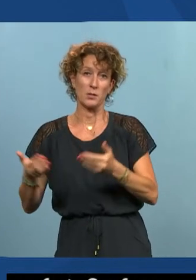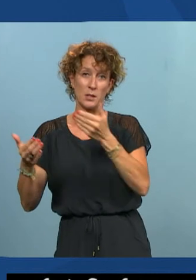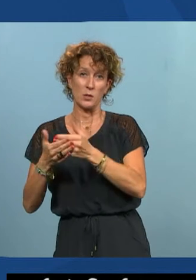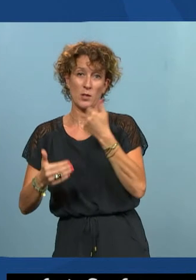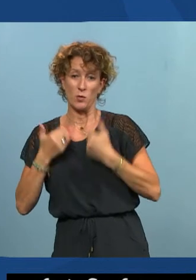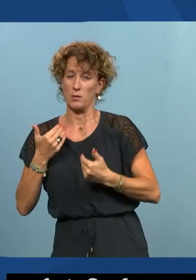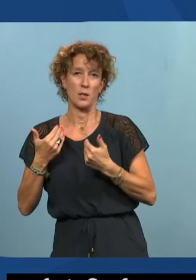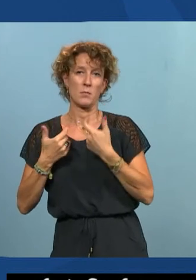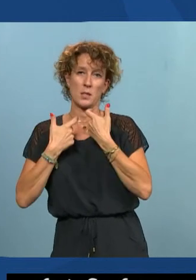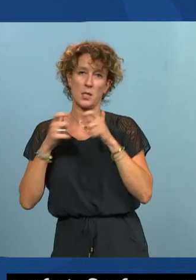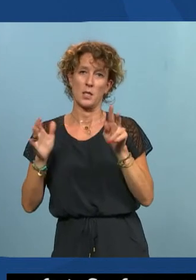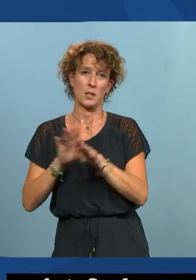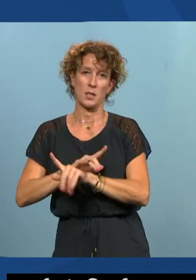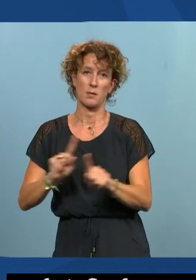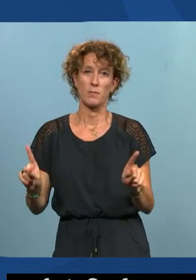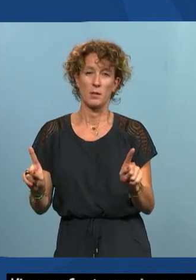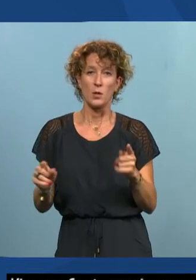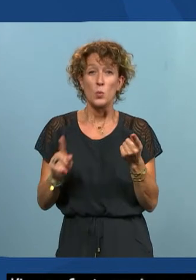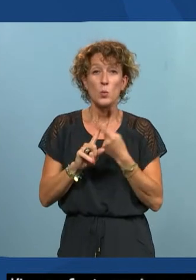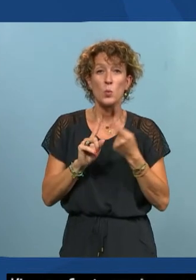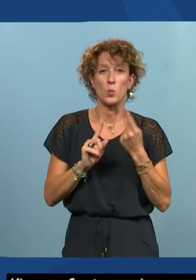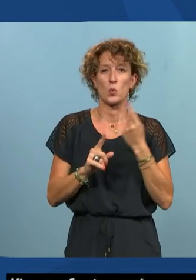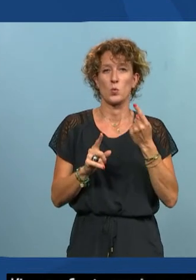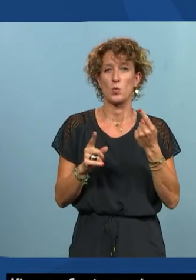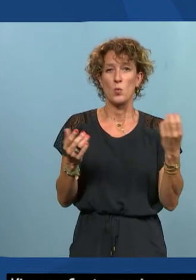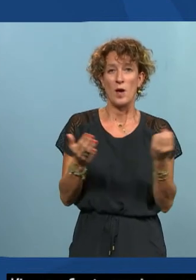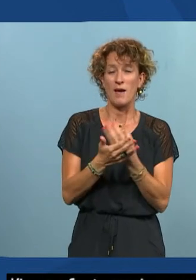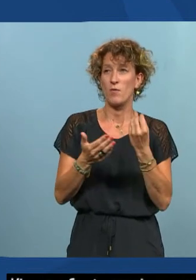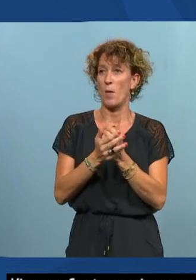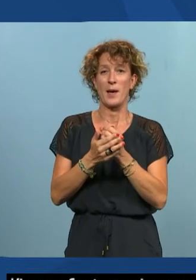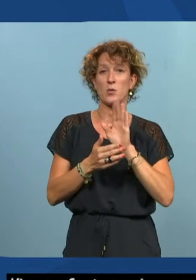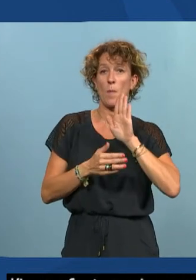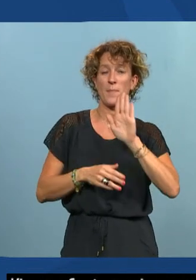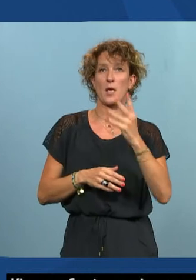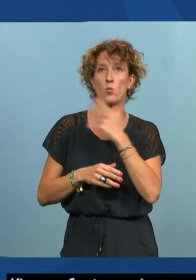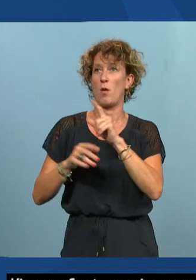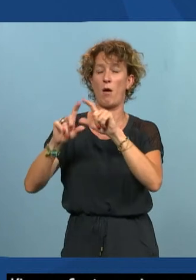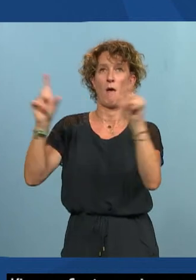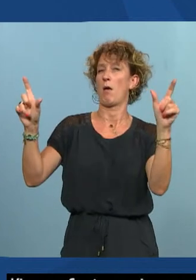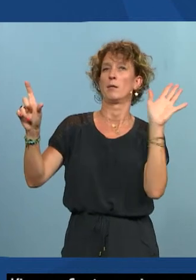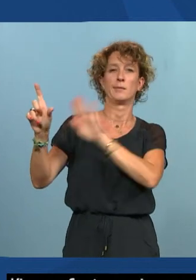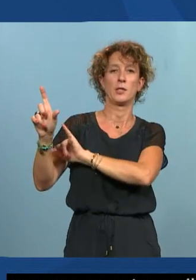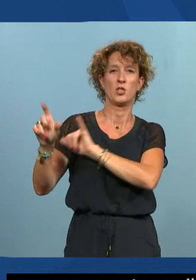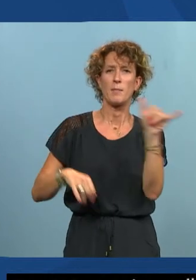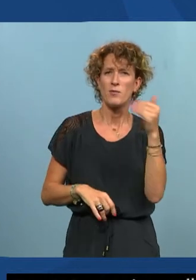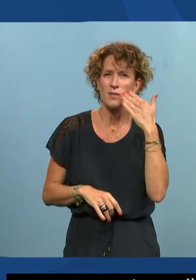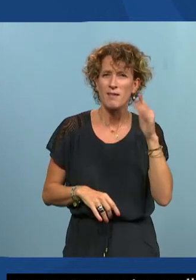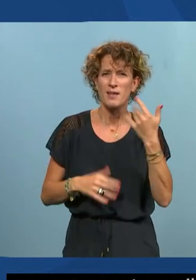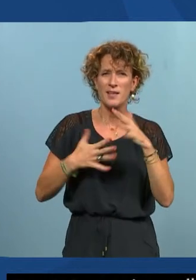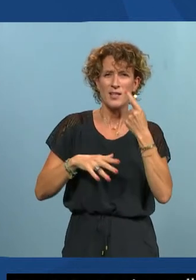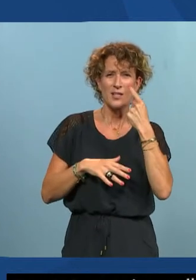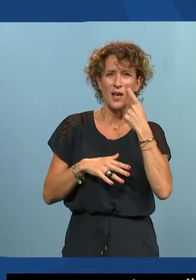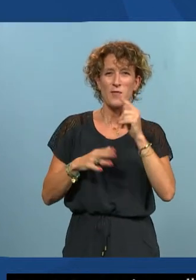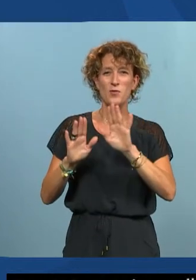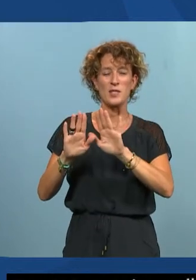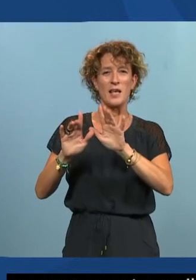les contrastes ne véhiculez jamais l'information seulement par la couleur alors là l'exemple qui me vient à'exprimer alors c'est vous savez les fameuses cartes qu'on a tous vues depuis des